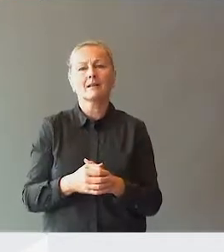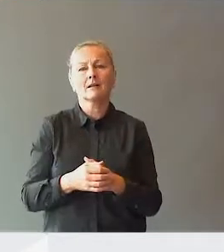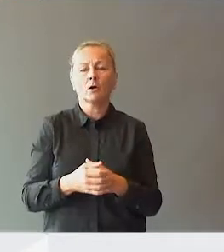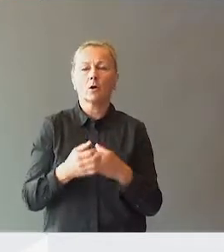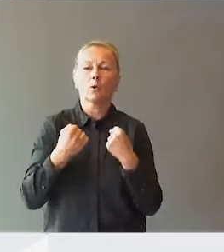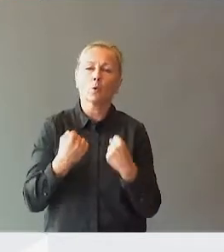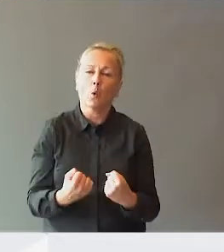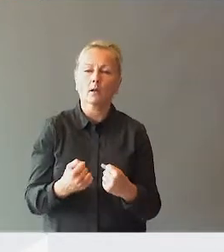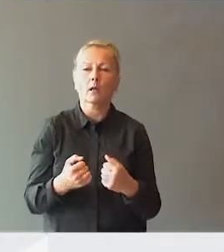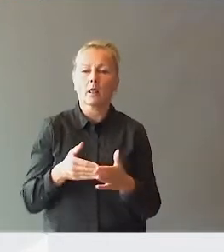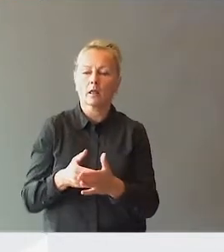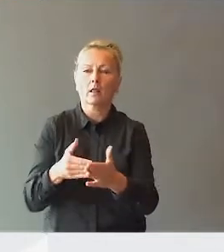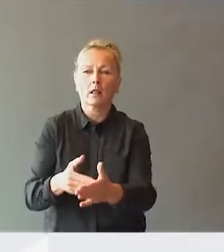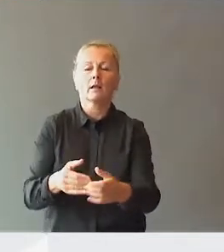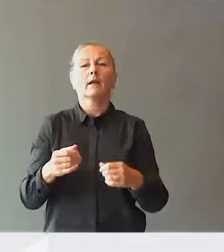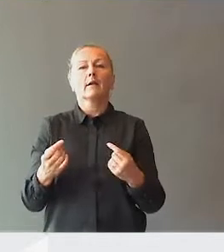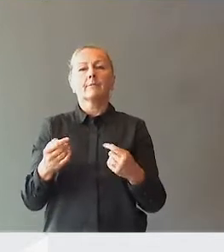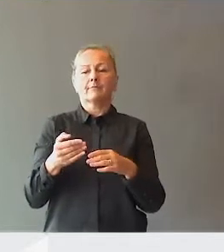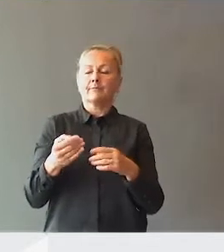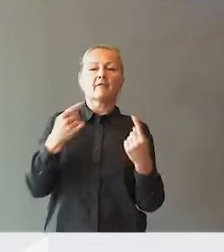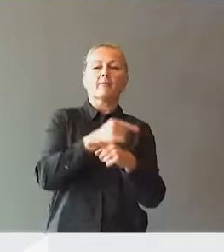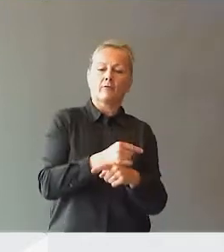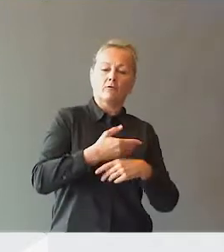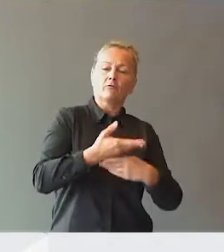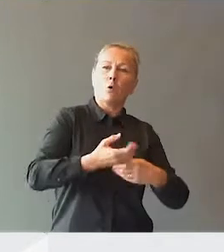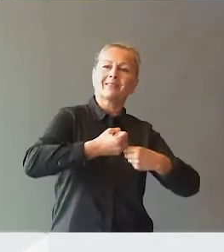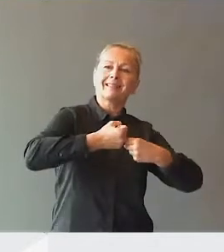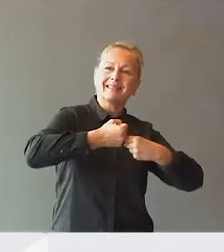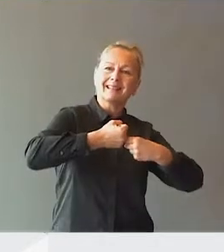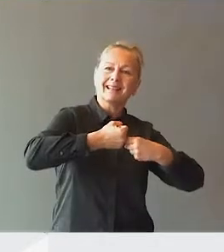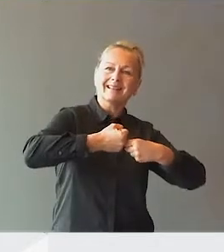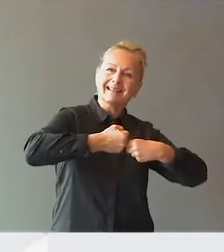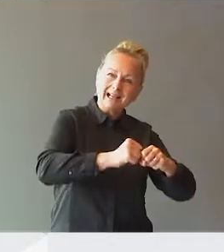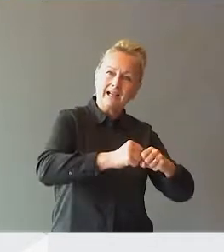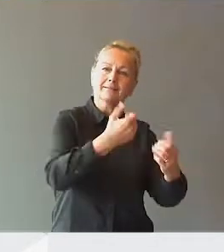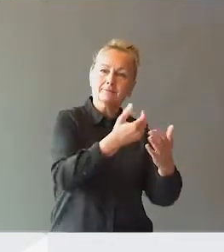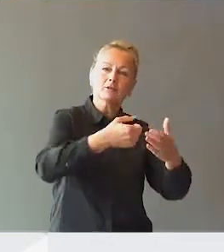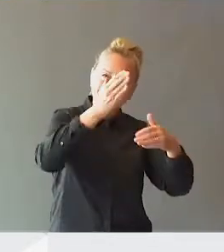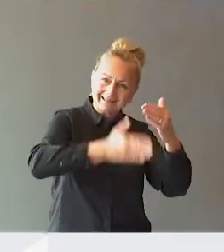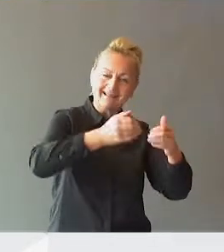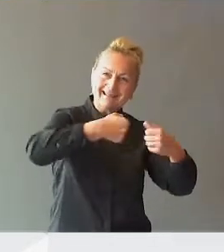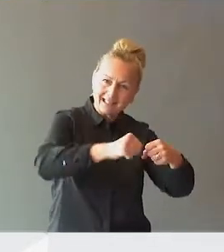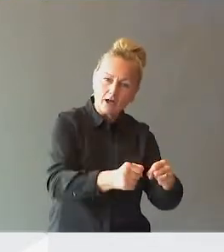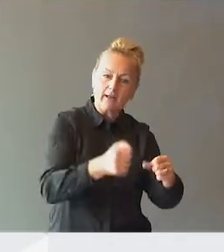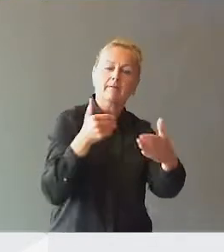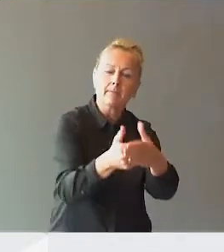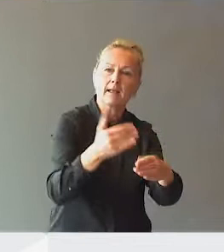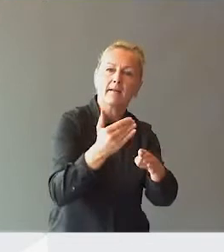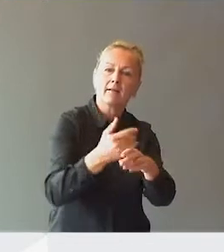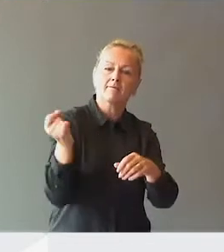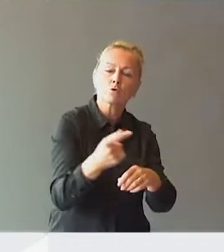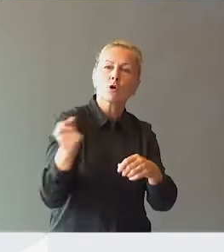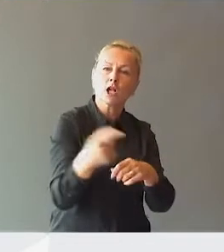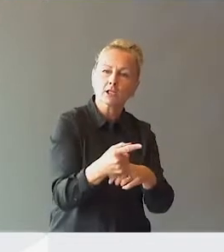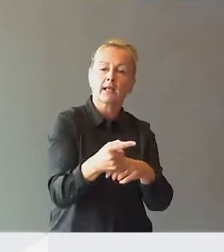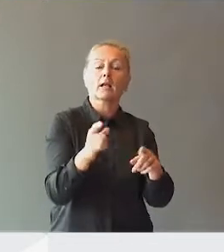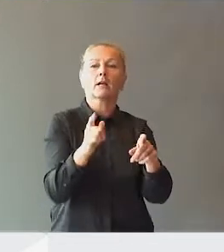tungrod fremfor å kunne få tiltaket nådd frem til eleven fortere og raskere og